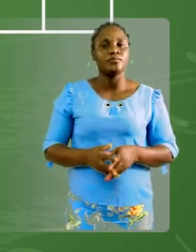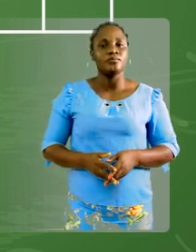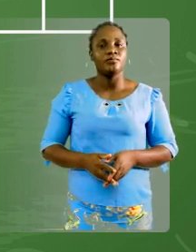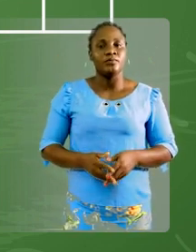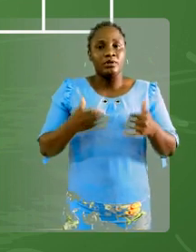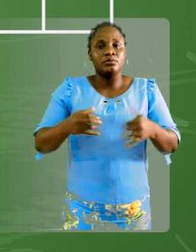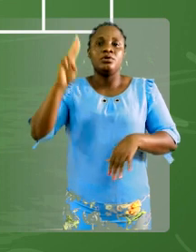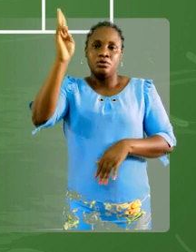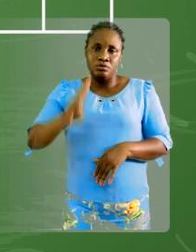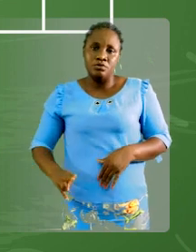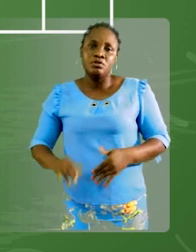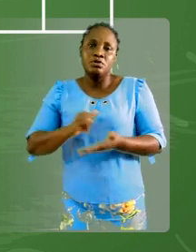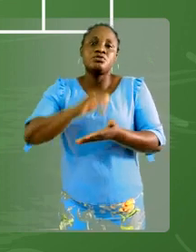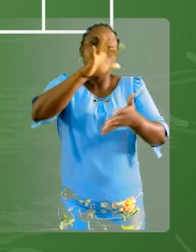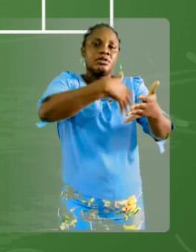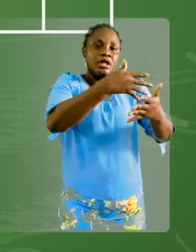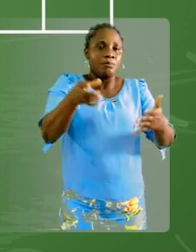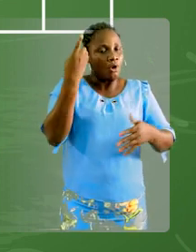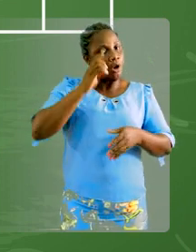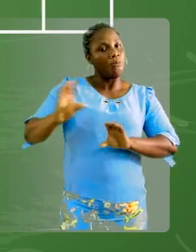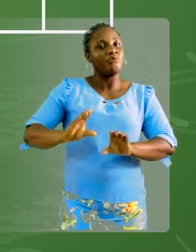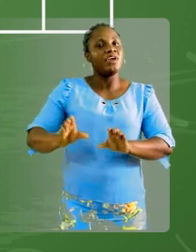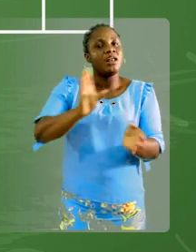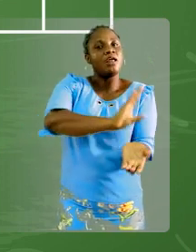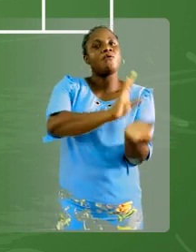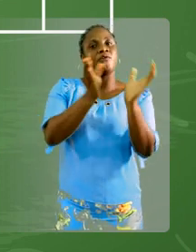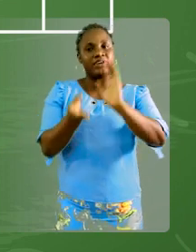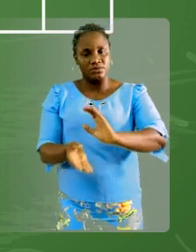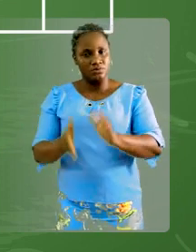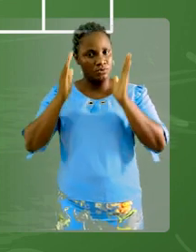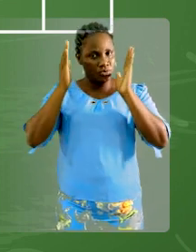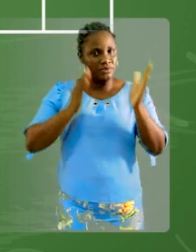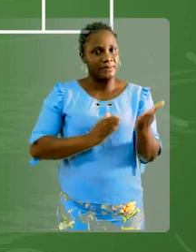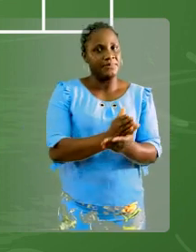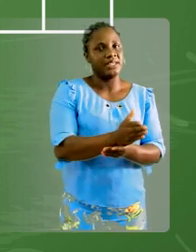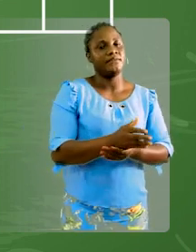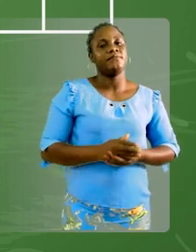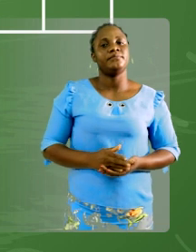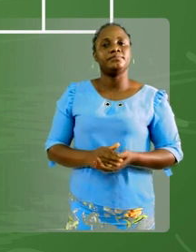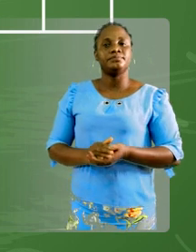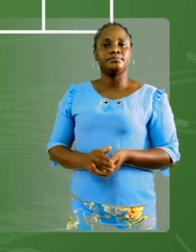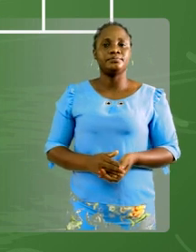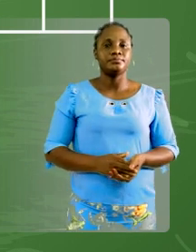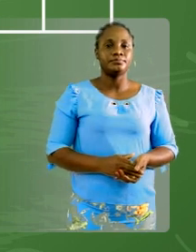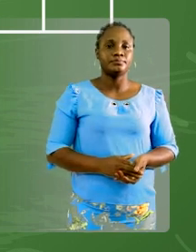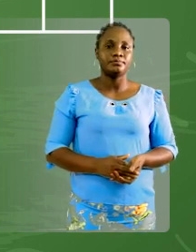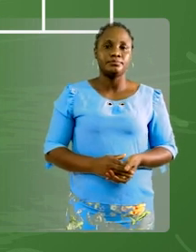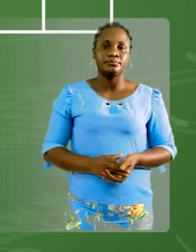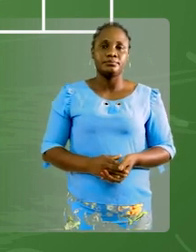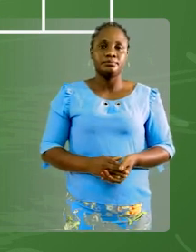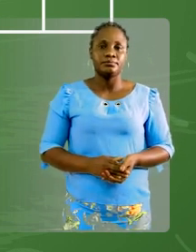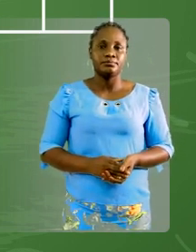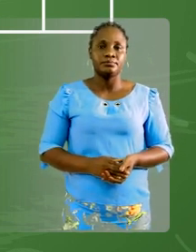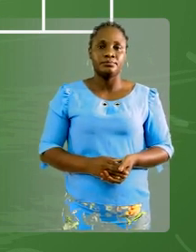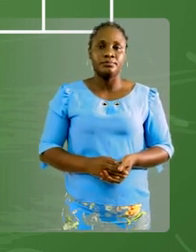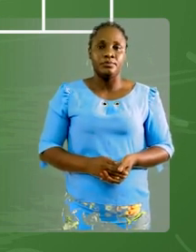on va utiliser ce tableau maintenant pour faire les changements d'unités. Vous suivez ? Bien. Comme le